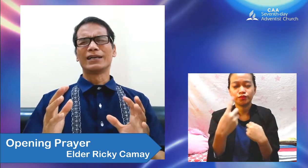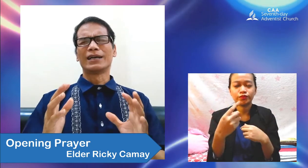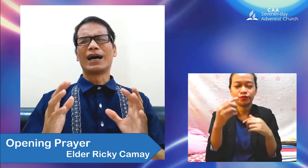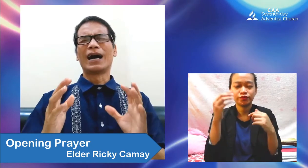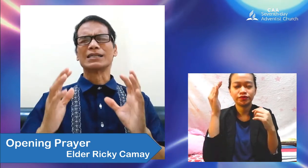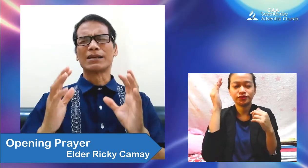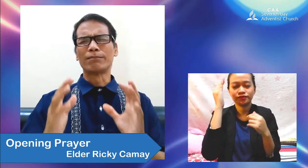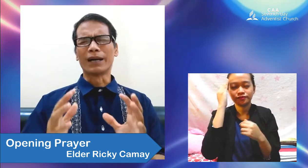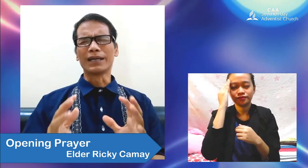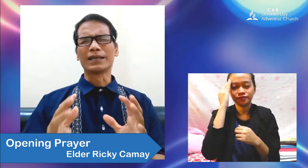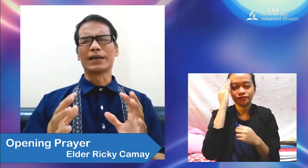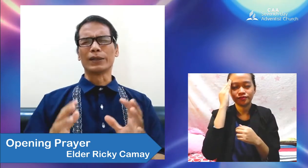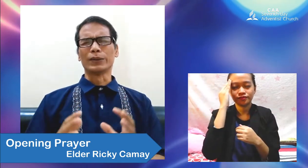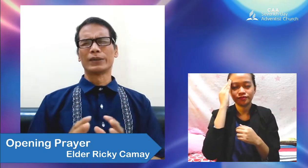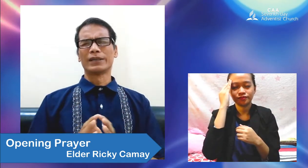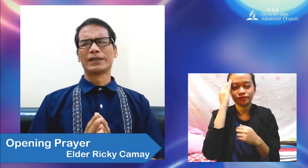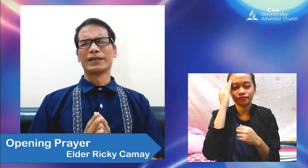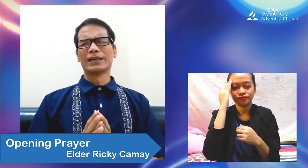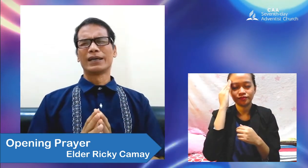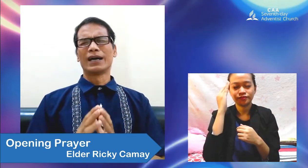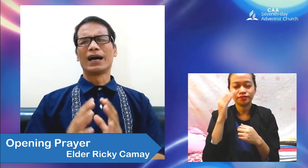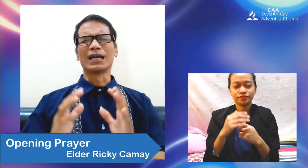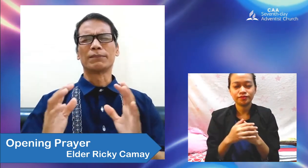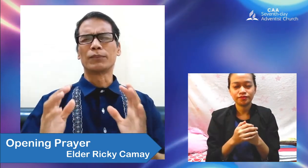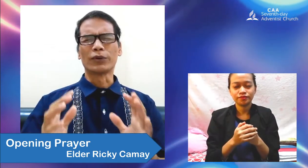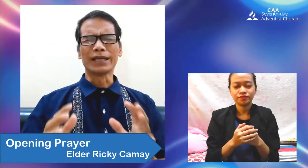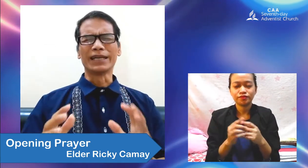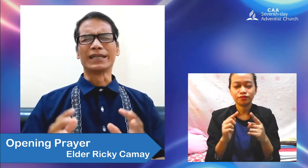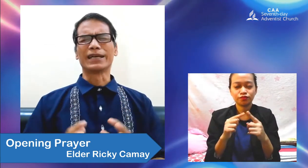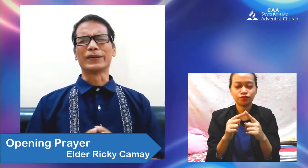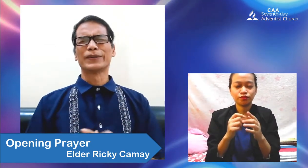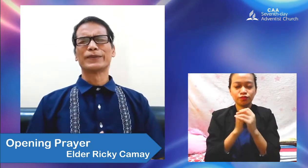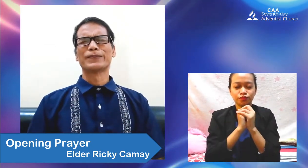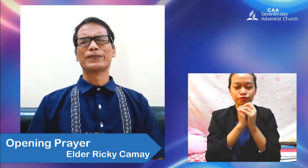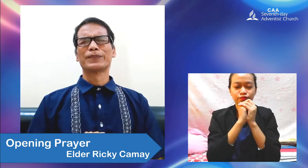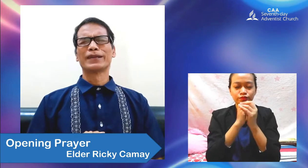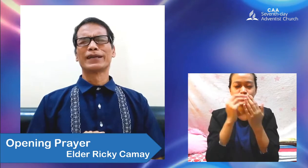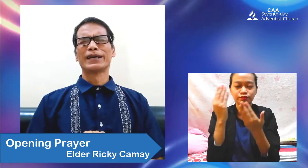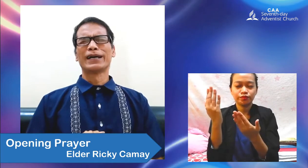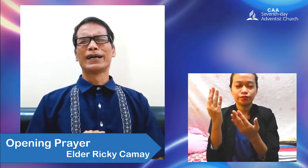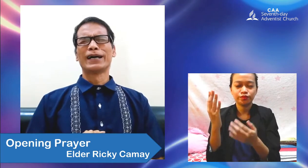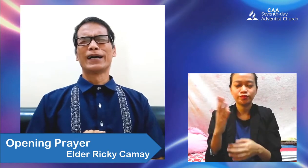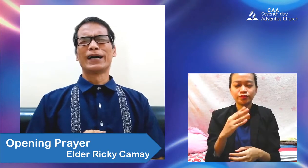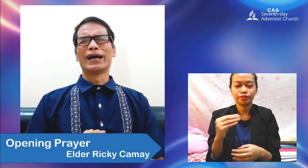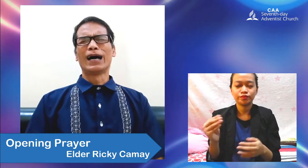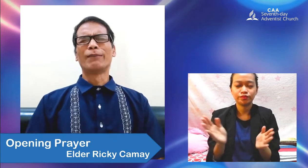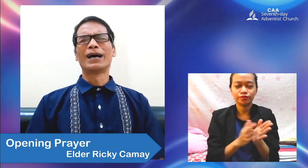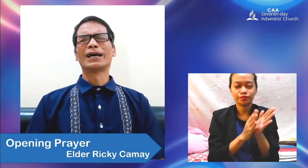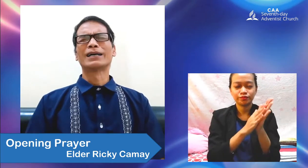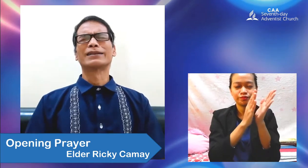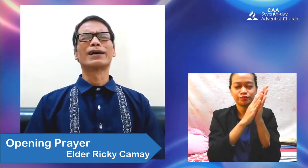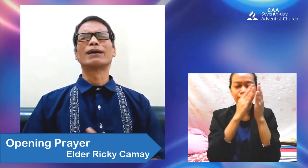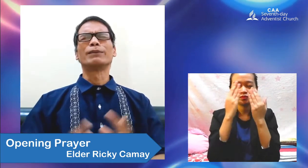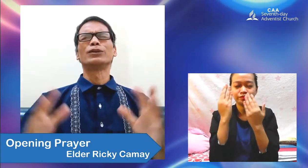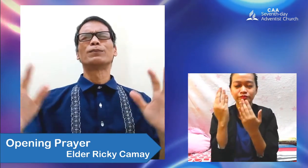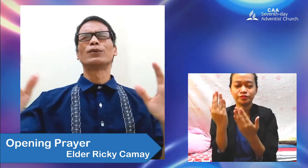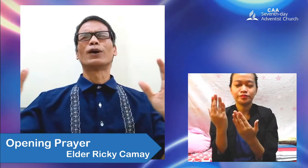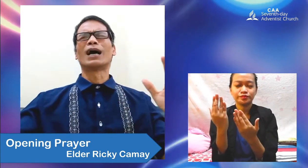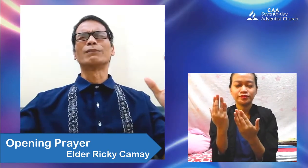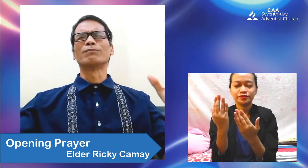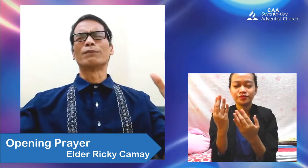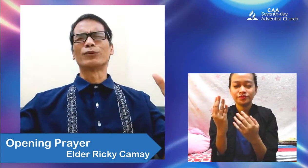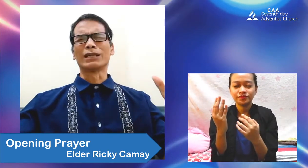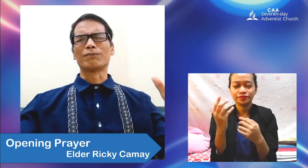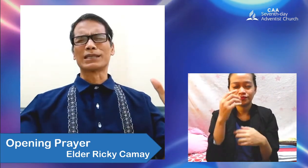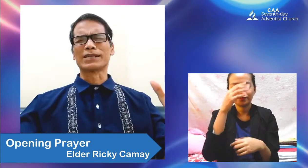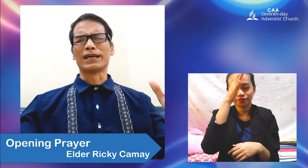Ang sambahin kayo at purihin kayo. Ama, tanggapin niyo